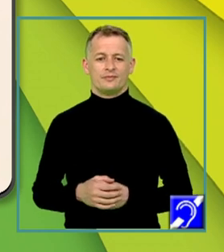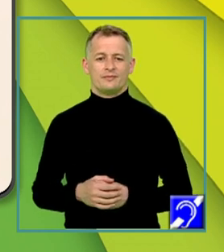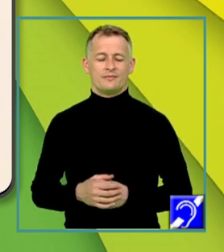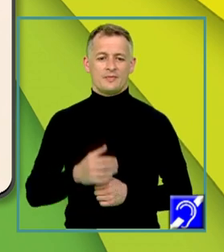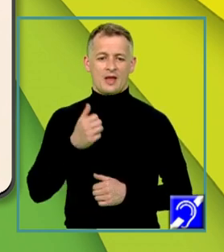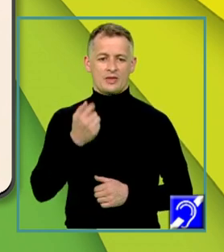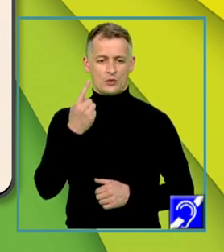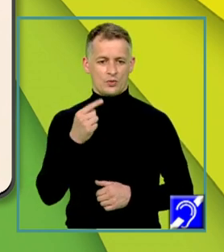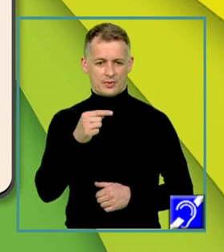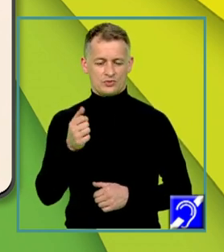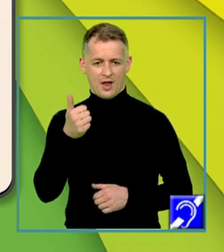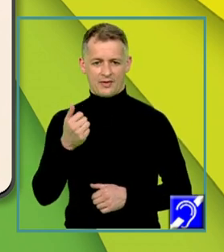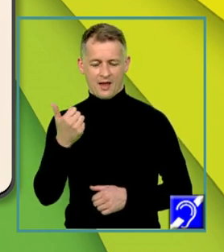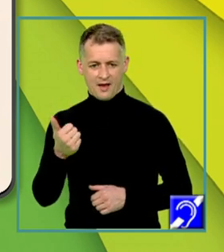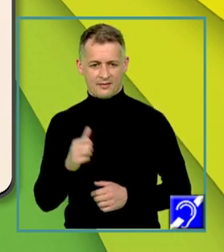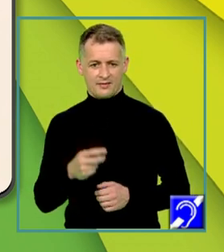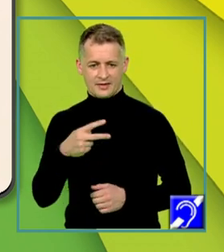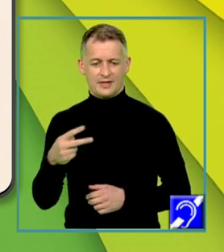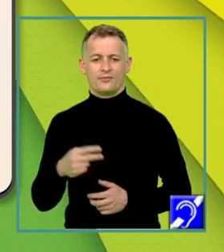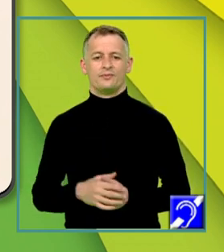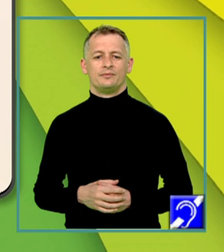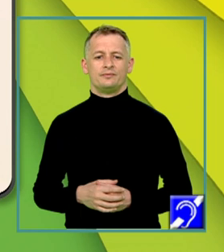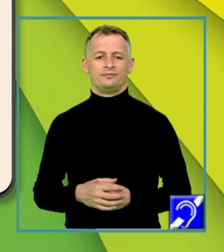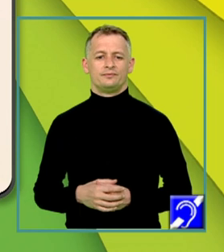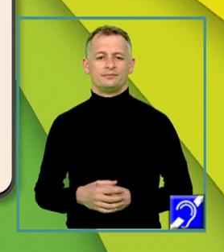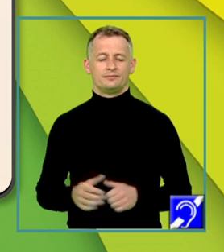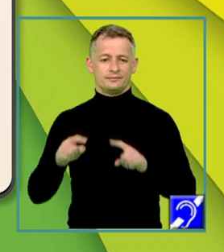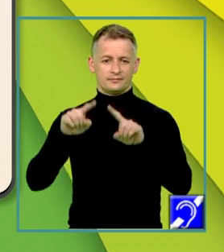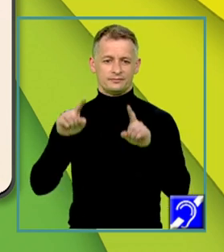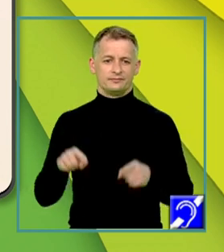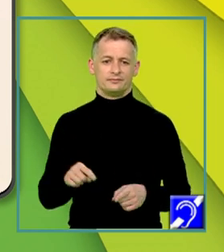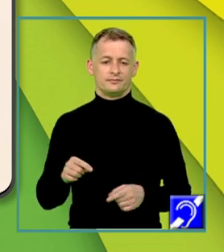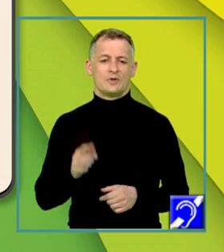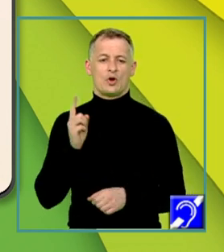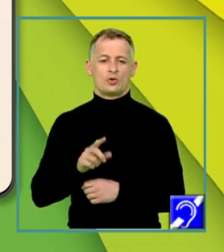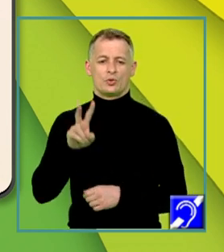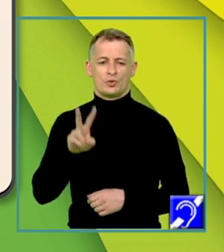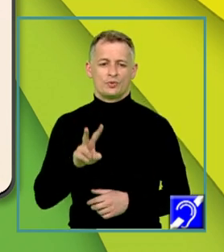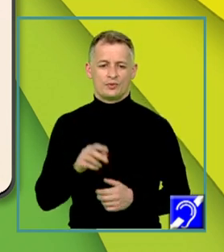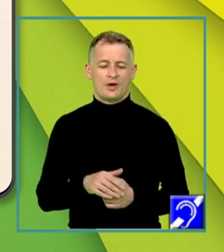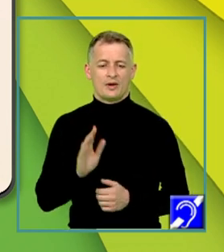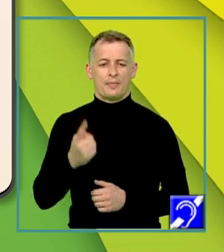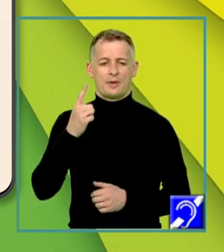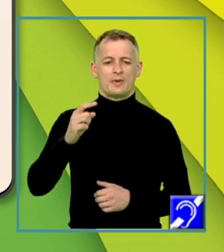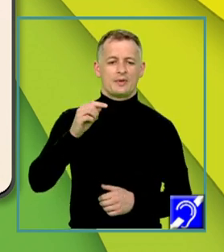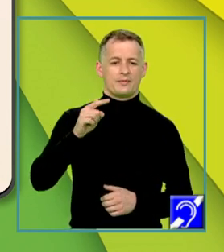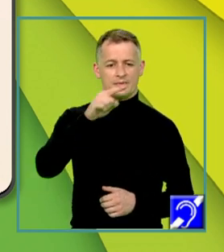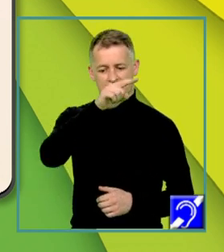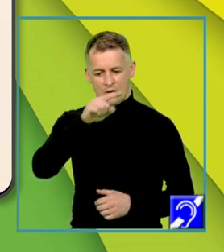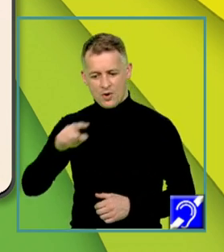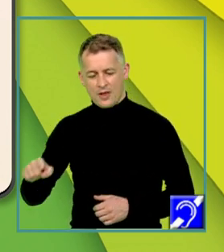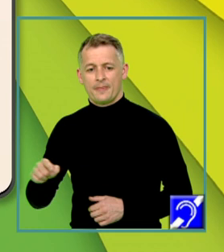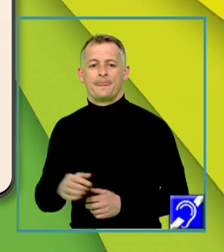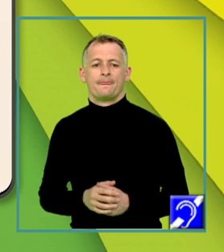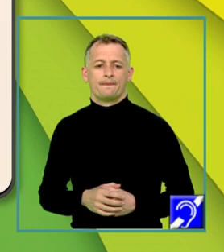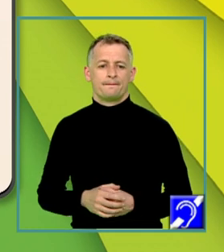matricea A de A egal cu matricea pătratică de ordinul 2 ce are pe diagonala principale